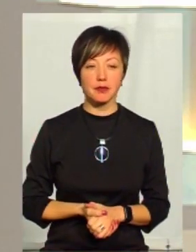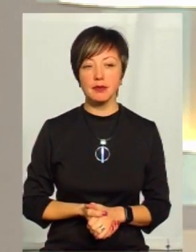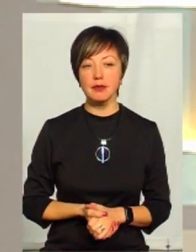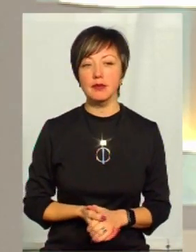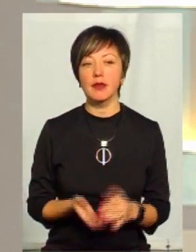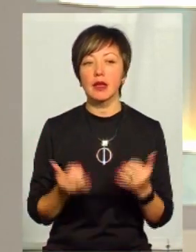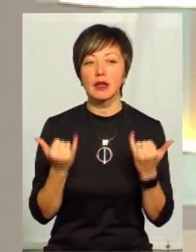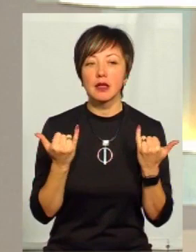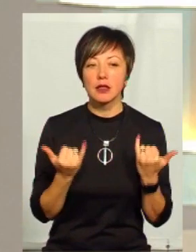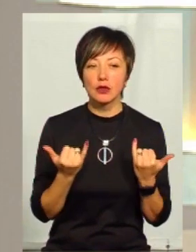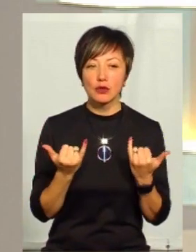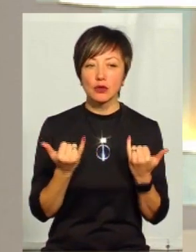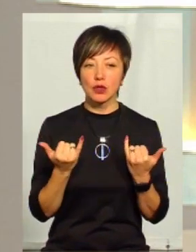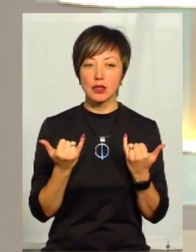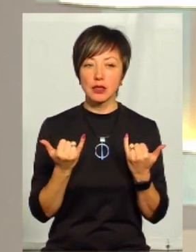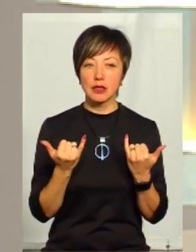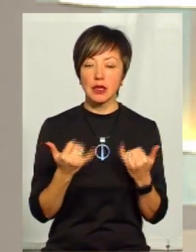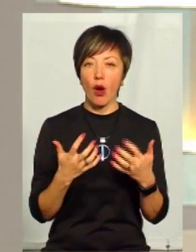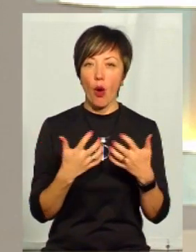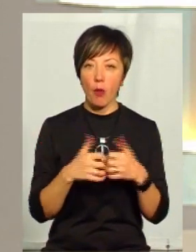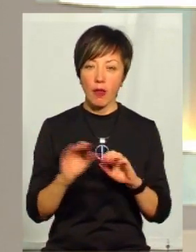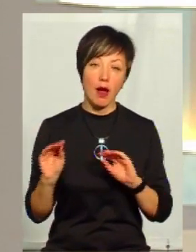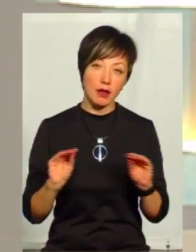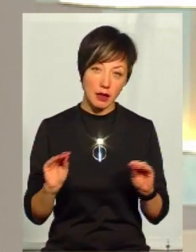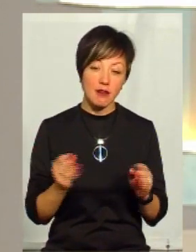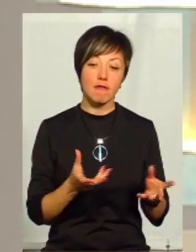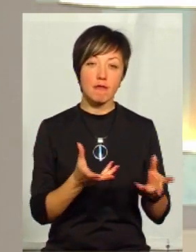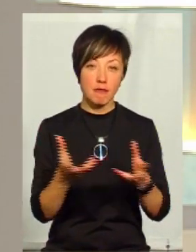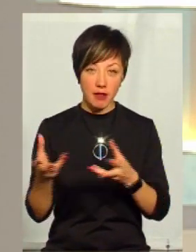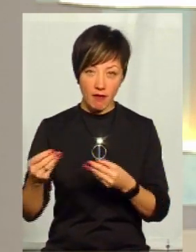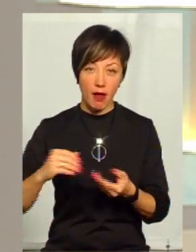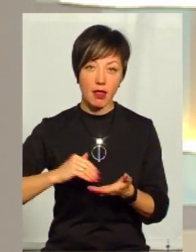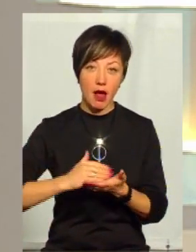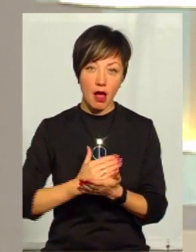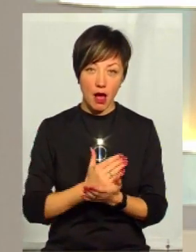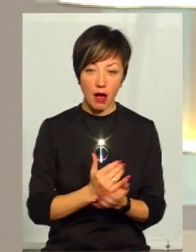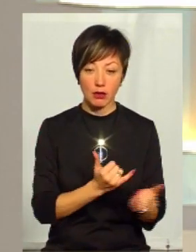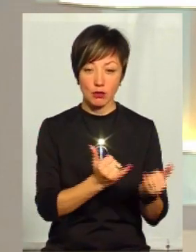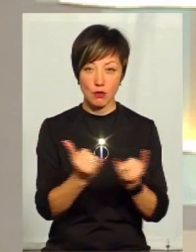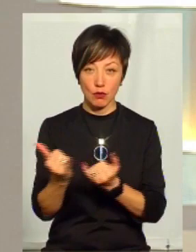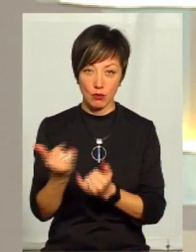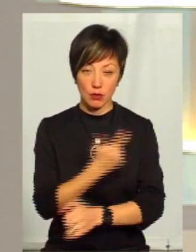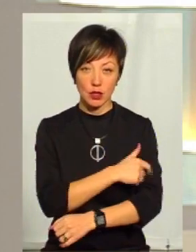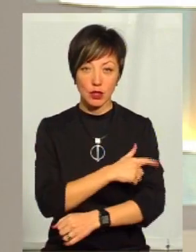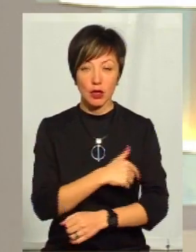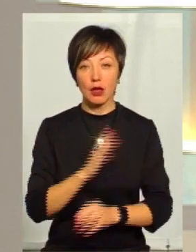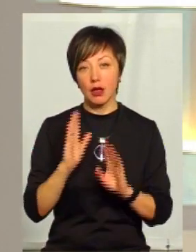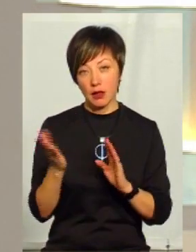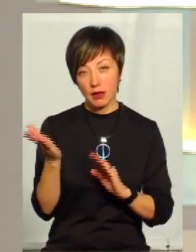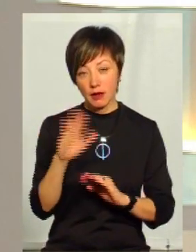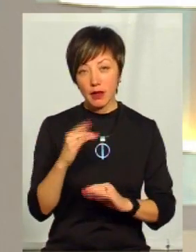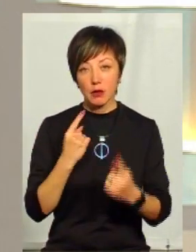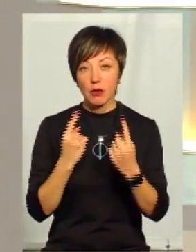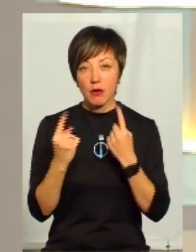Сучасне обладнання, воно впливає на якість надання медичних послуг. Поговоримо